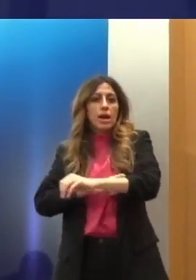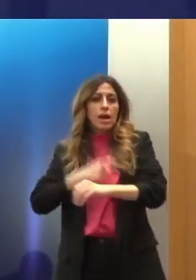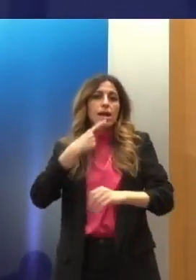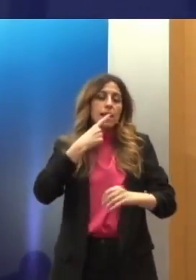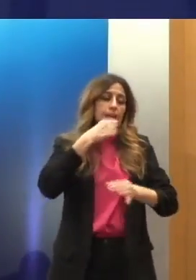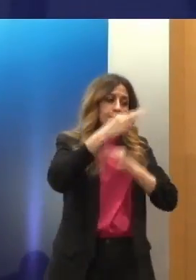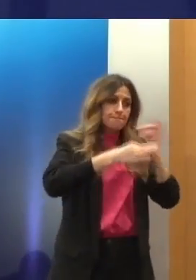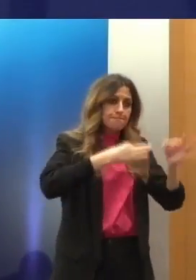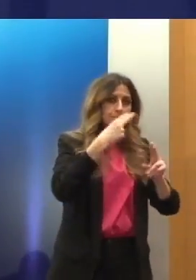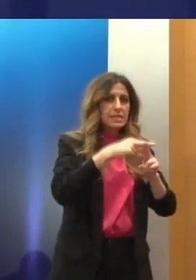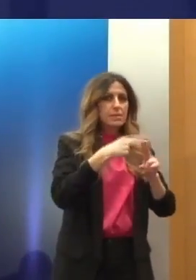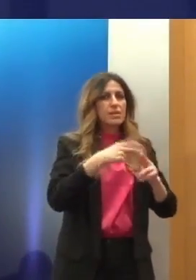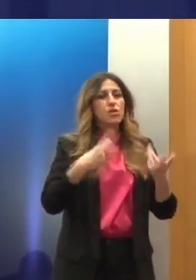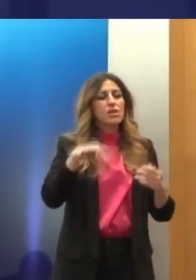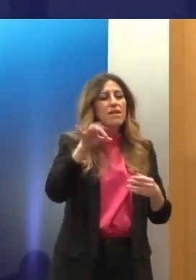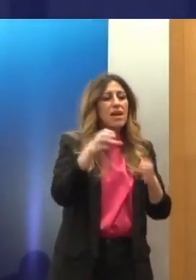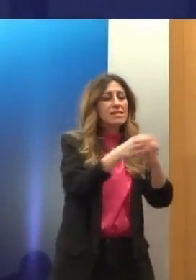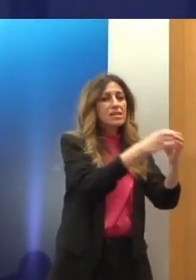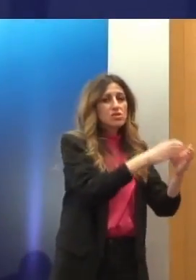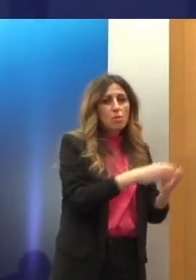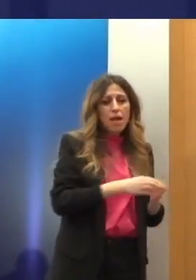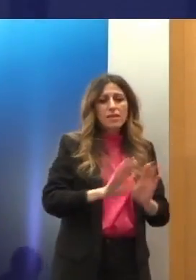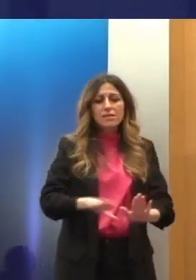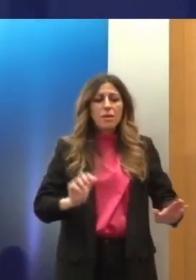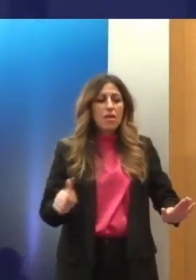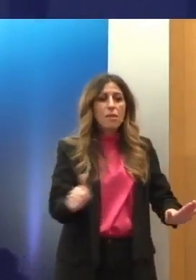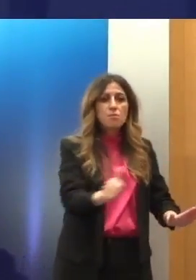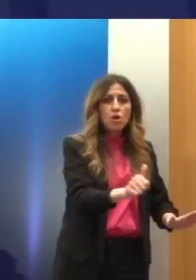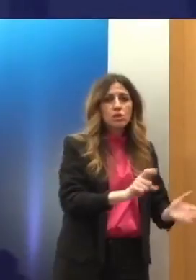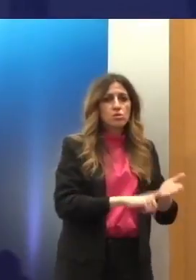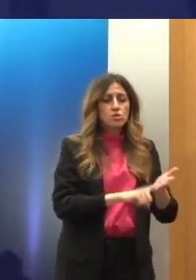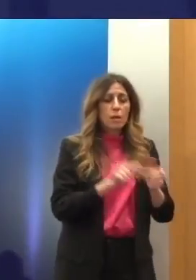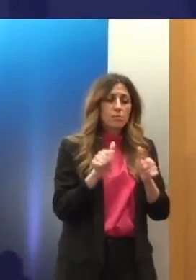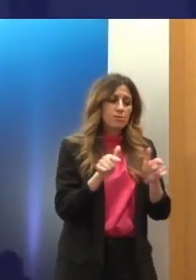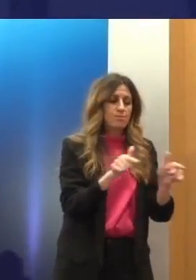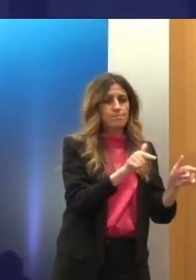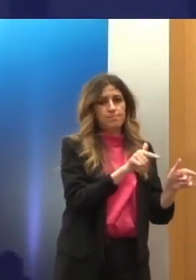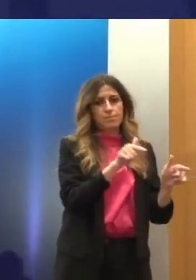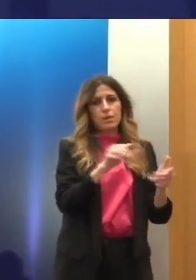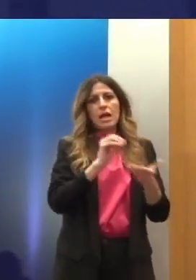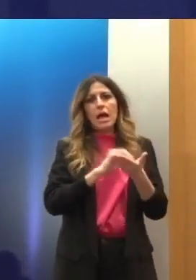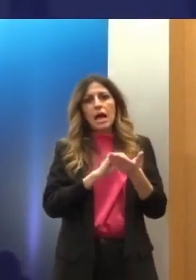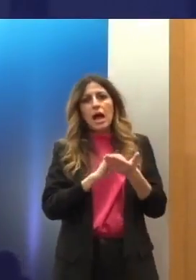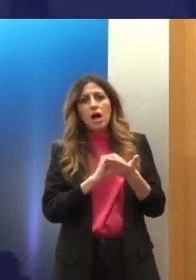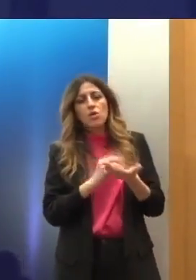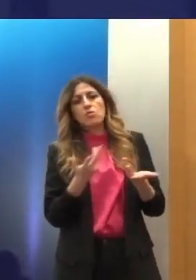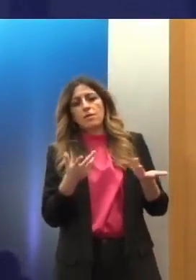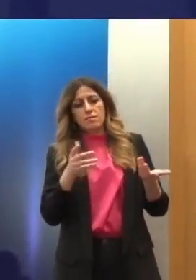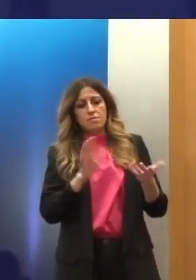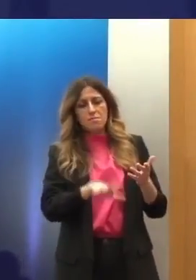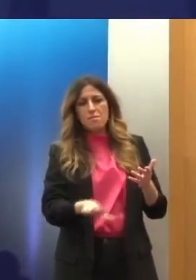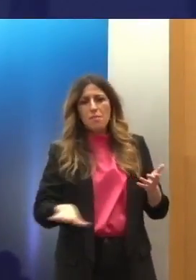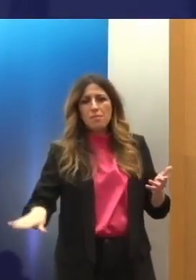να δοθεί ειδικό βάρος σε βάρος της ομάδες στα συνόδευτα ανήλικα, στο σύστημα επιτροπίας των ασυνόδευτων ανηλίκων,